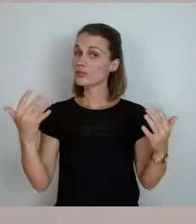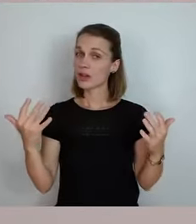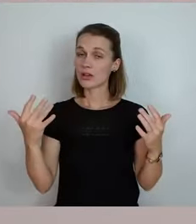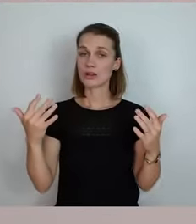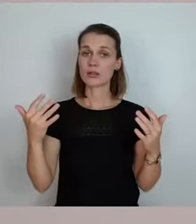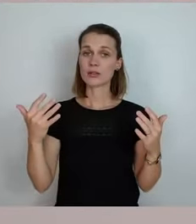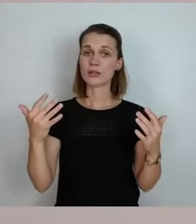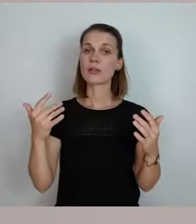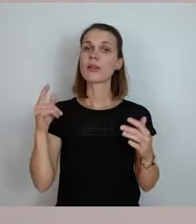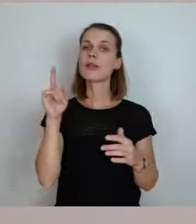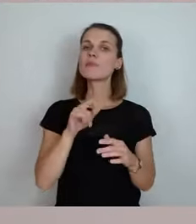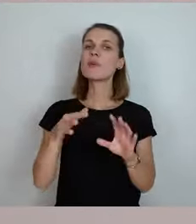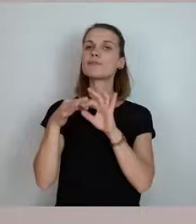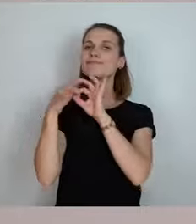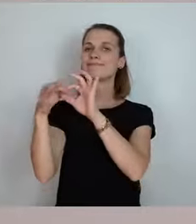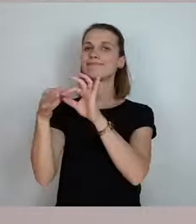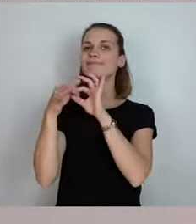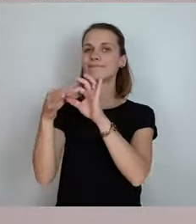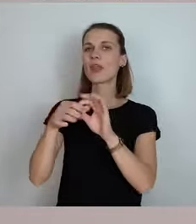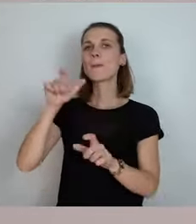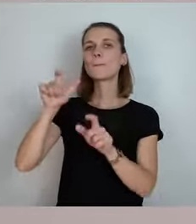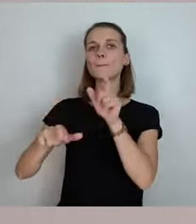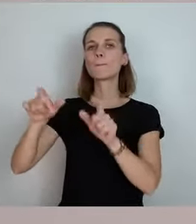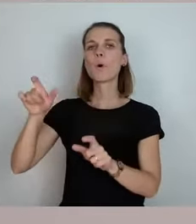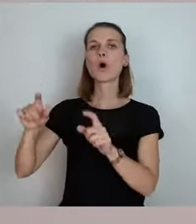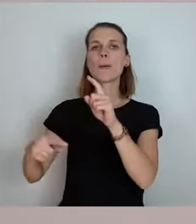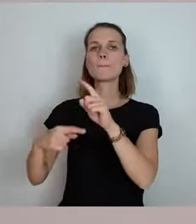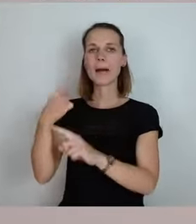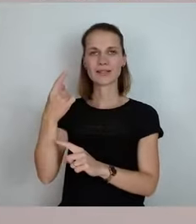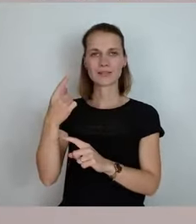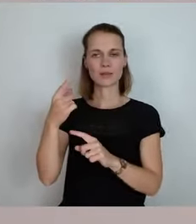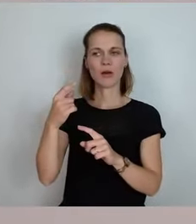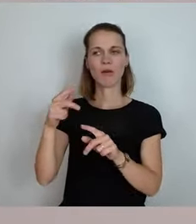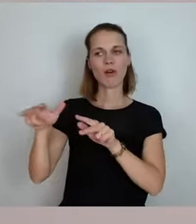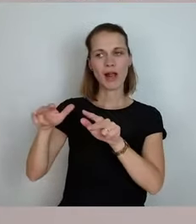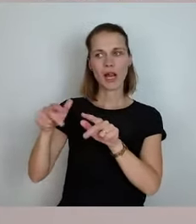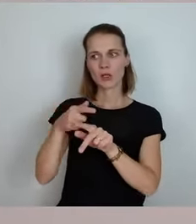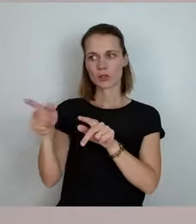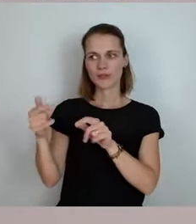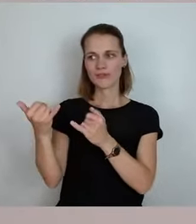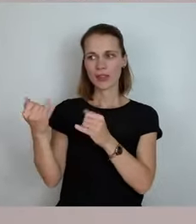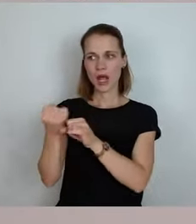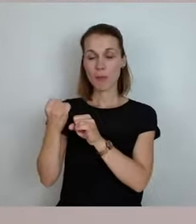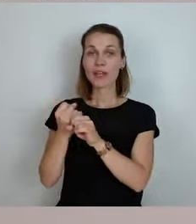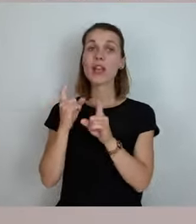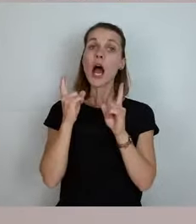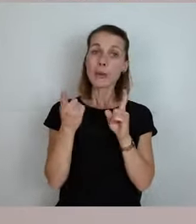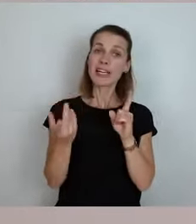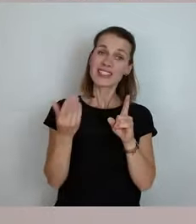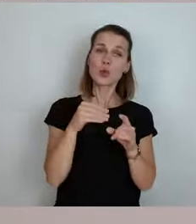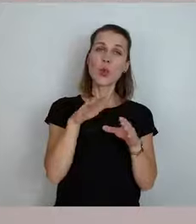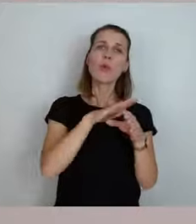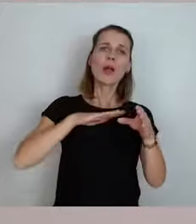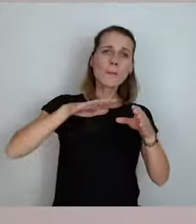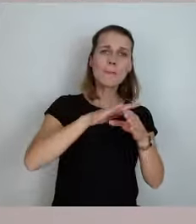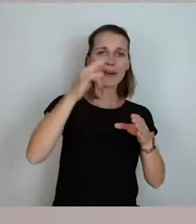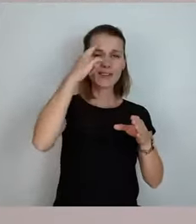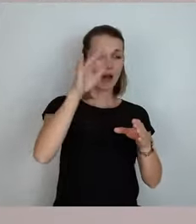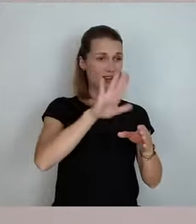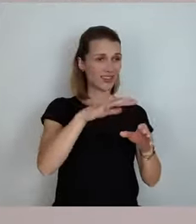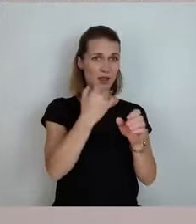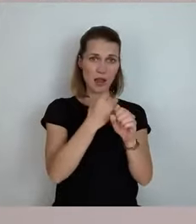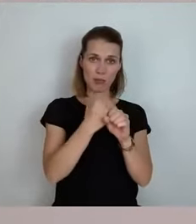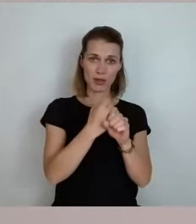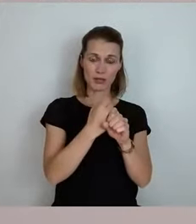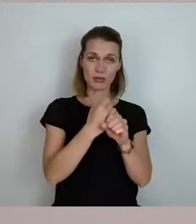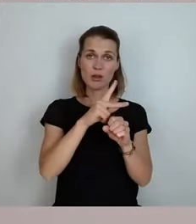Bürgermeister ist oder wie die Verwaltung ist, aber auch wie diese Gemeinderäte sind und ob dann Projekte stattfinden oder hinten